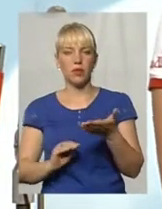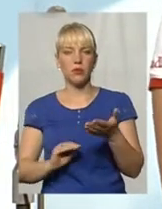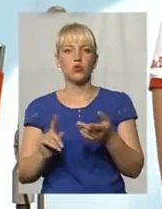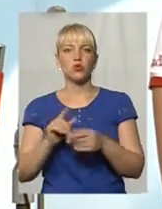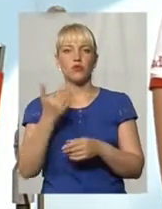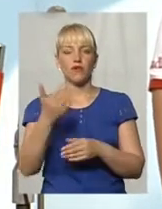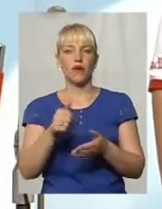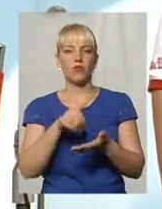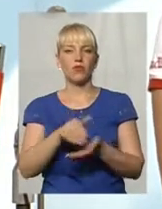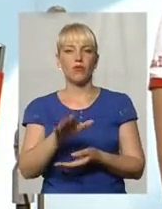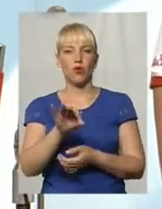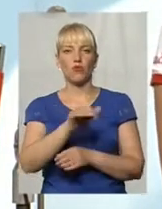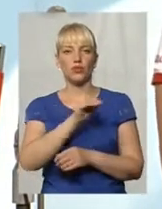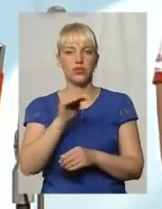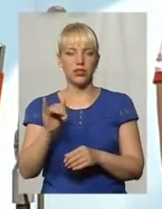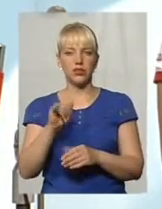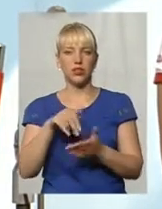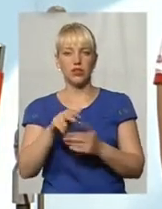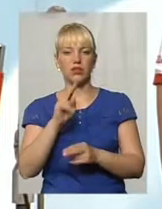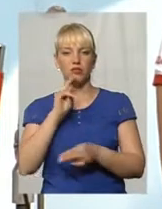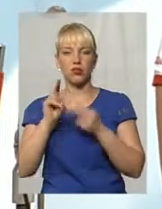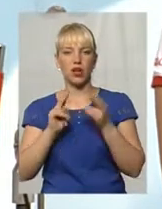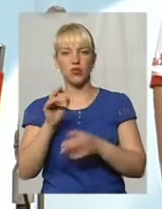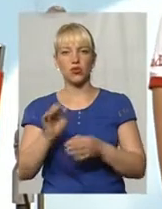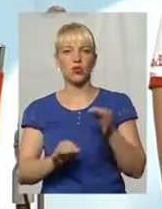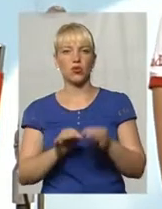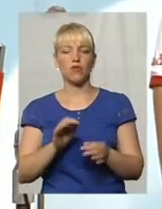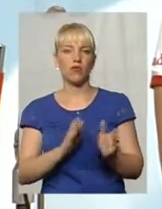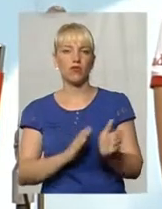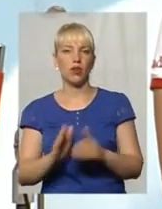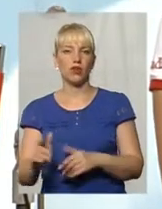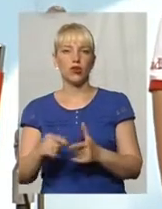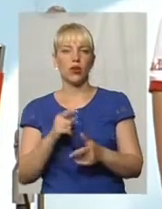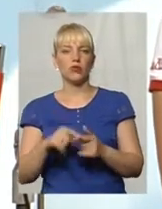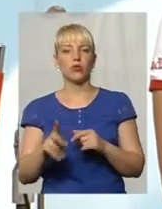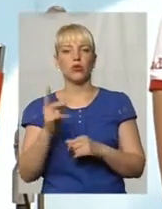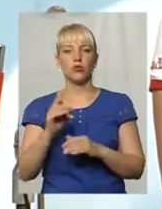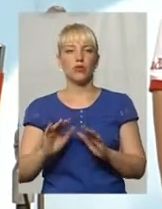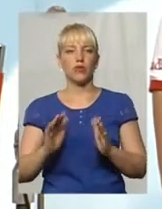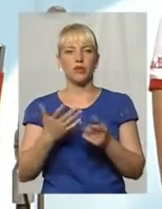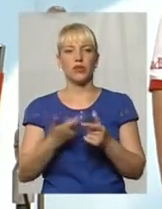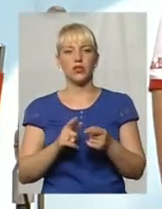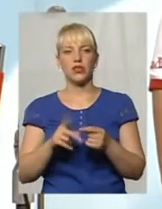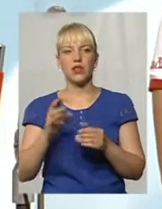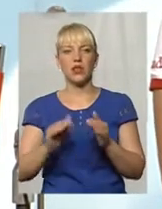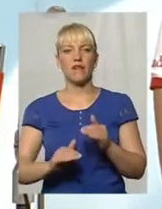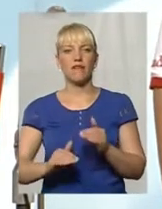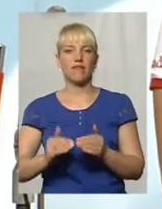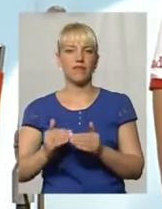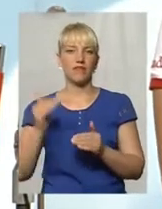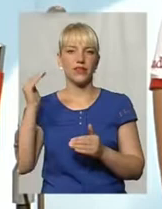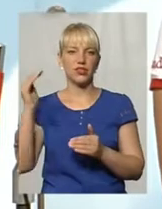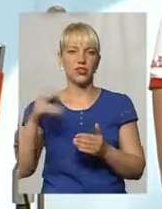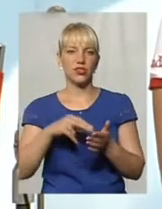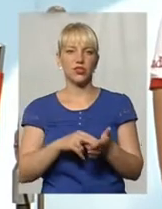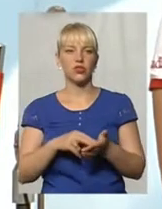відмовляють офіційно, ідете або оскаржуєте в судовому порядку, або, другий випадок, це на вищестоящий орган. Зараз